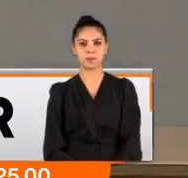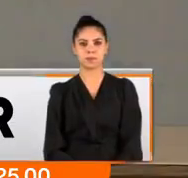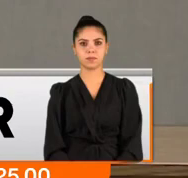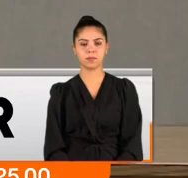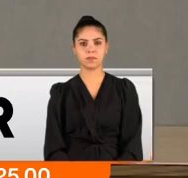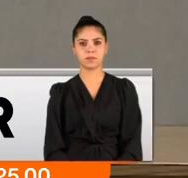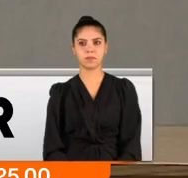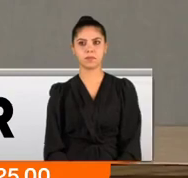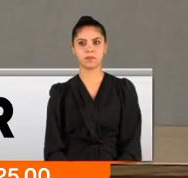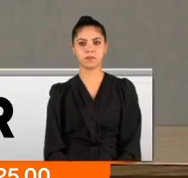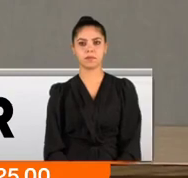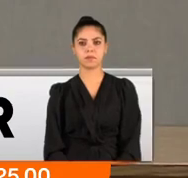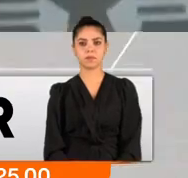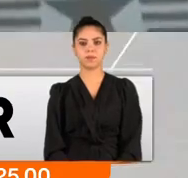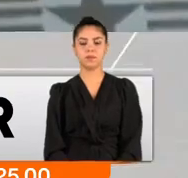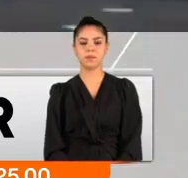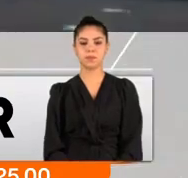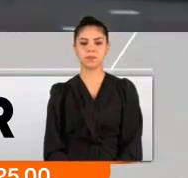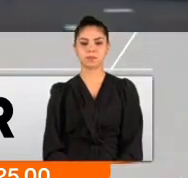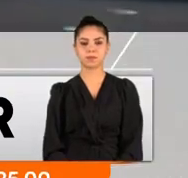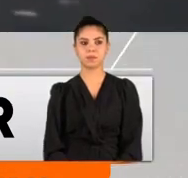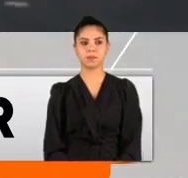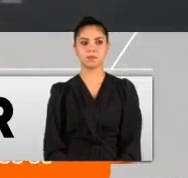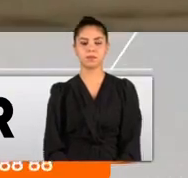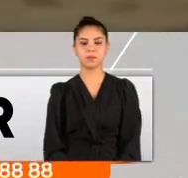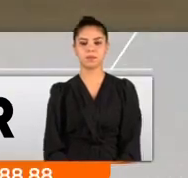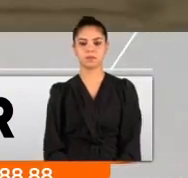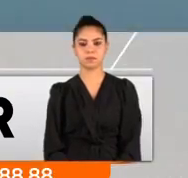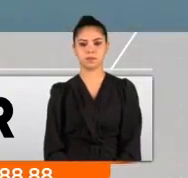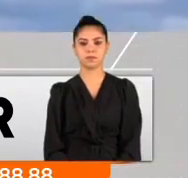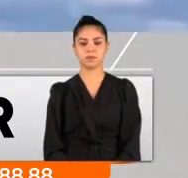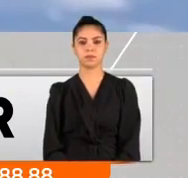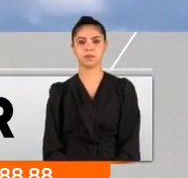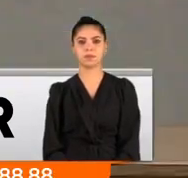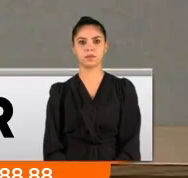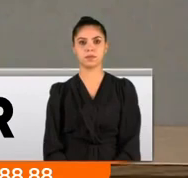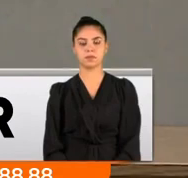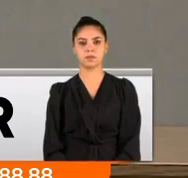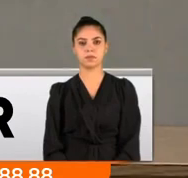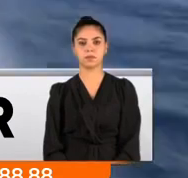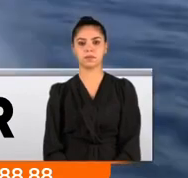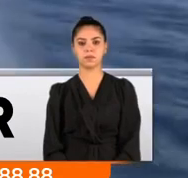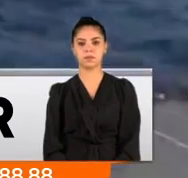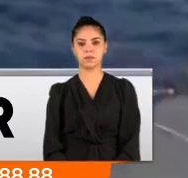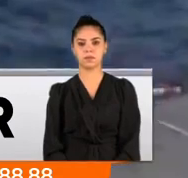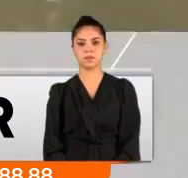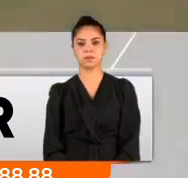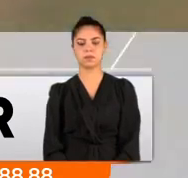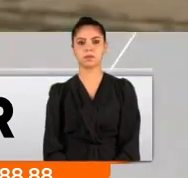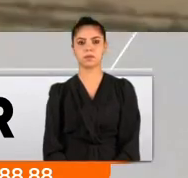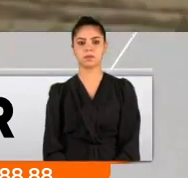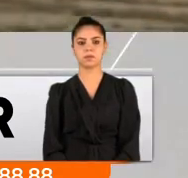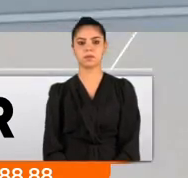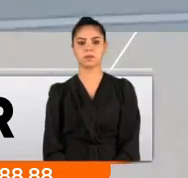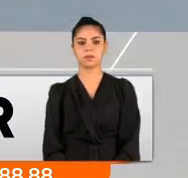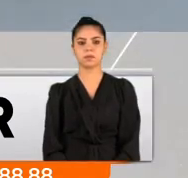1 milyar 400 milyon dolar F-35'ler için yapmış olduğumuz ödeme söz konusu. Bu ödemenin de geri